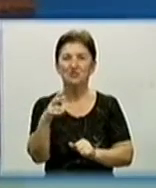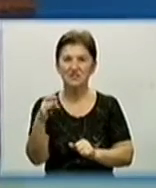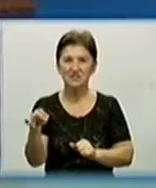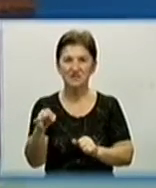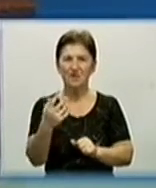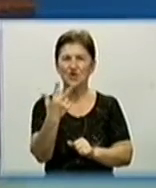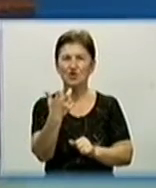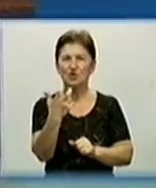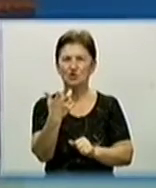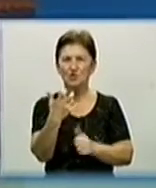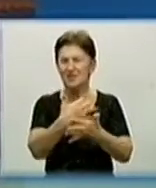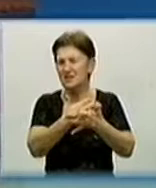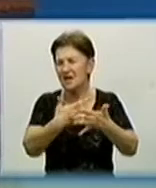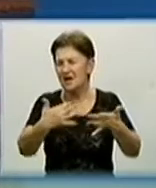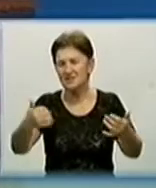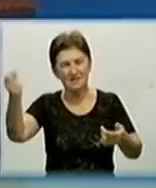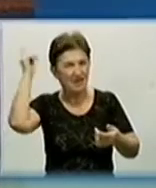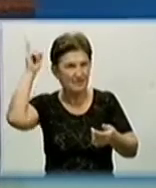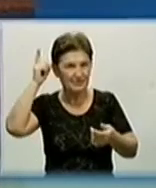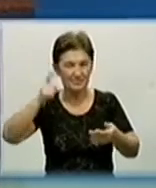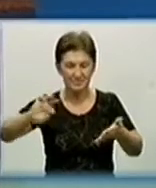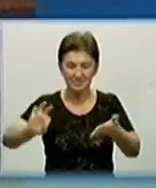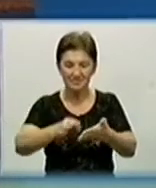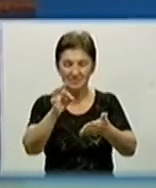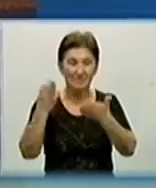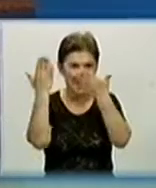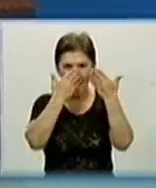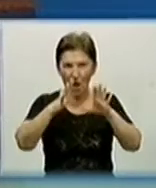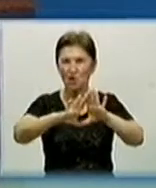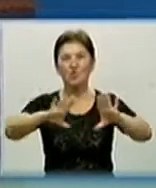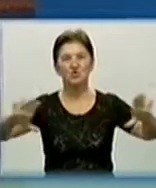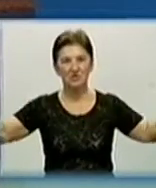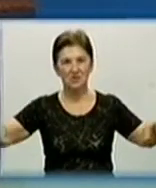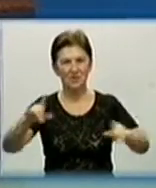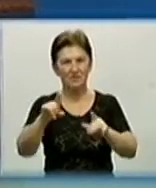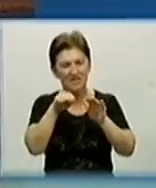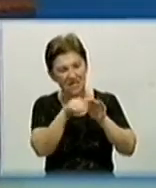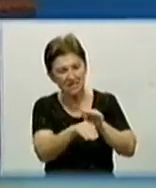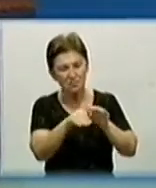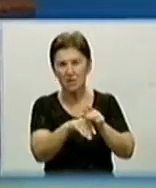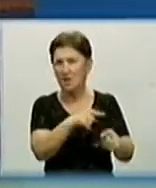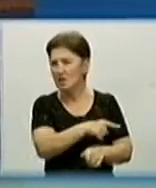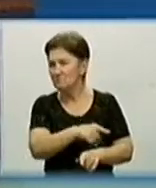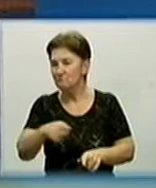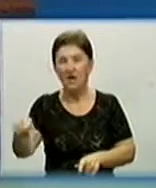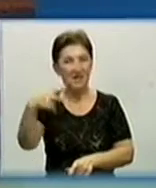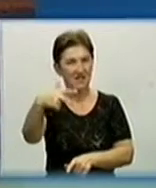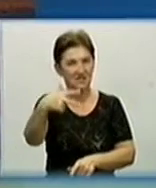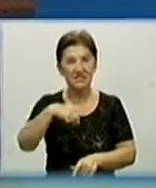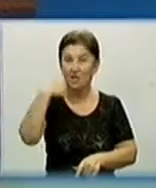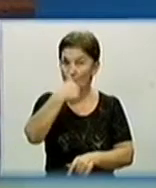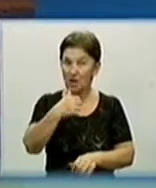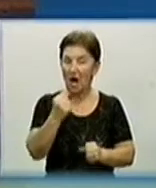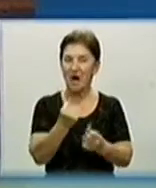рушників різних часів представив колекціонер Володимир Нагорний. Їх колекціонер збирав протягом 30 років, але на показ